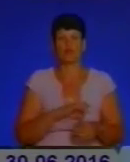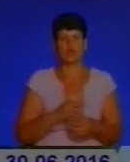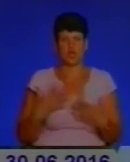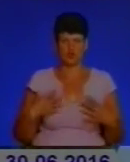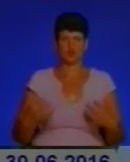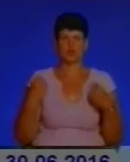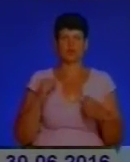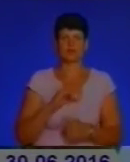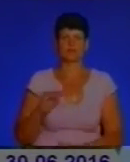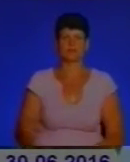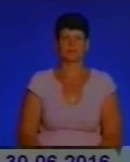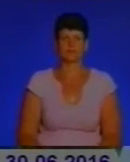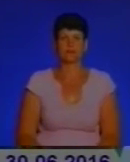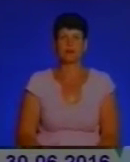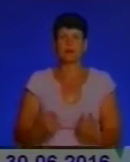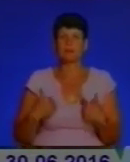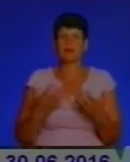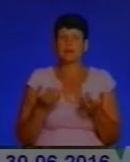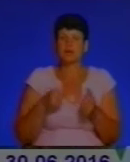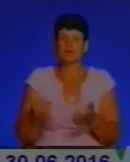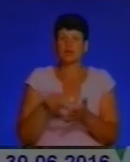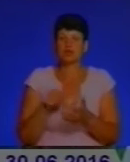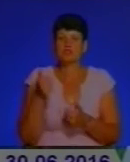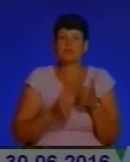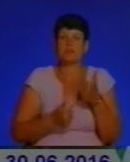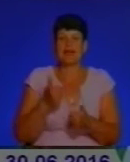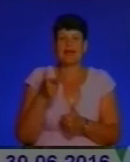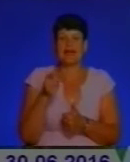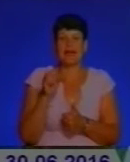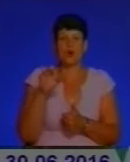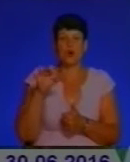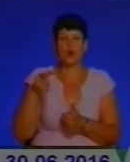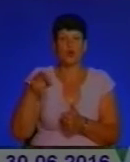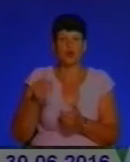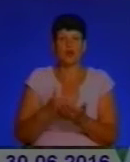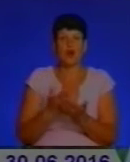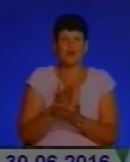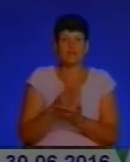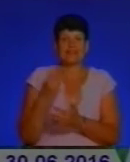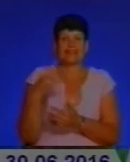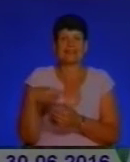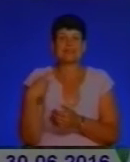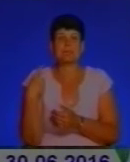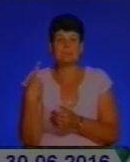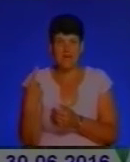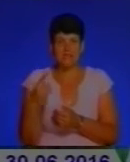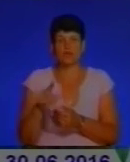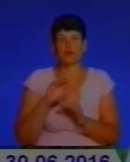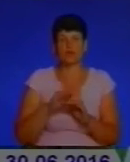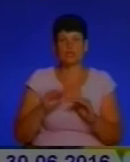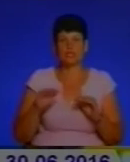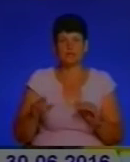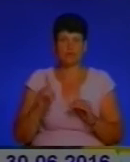Брали участь в змаганнях геологографічних 31-х учнівської молоді